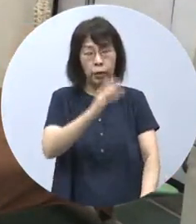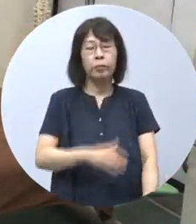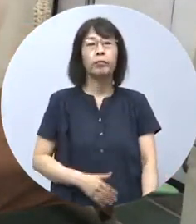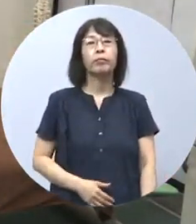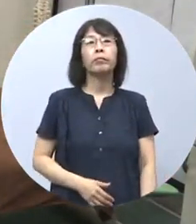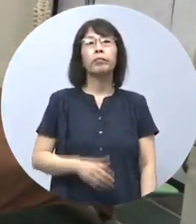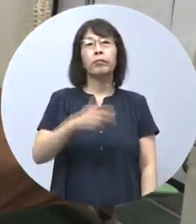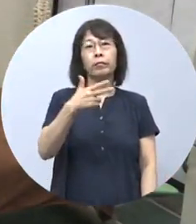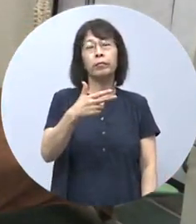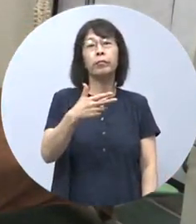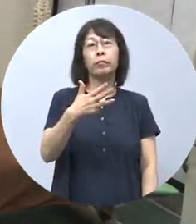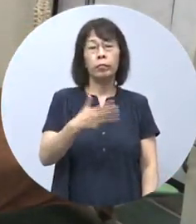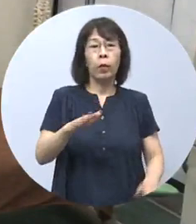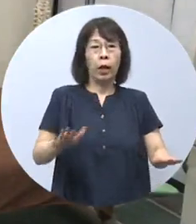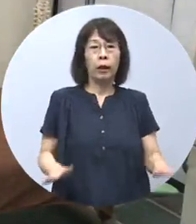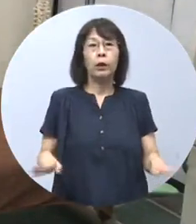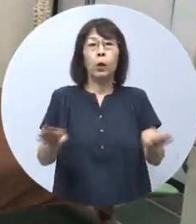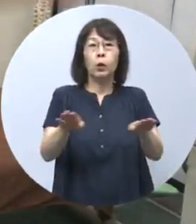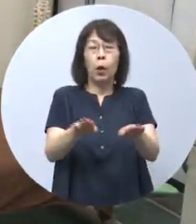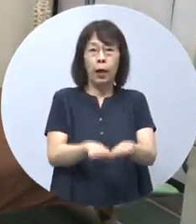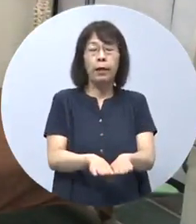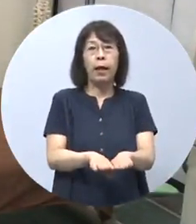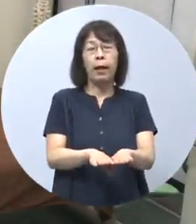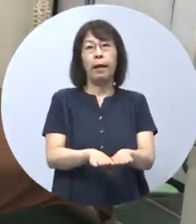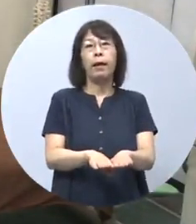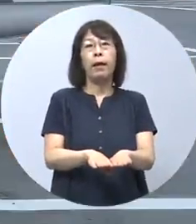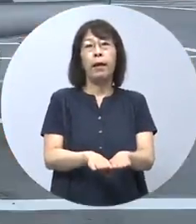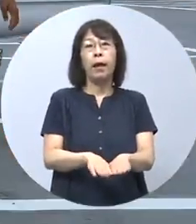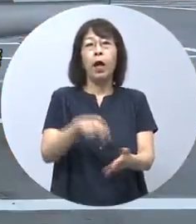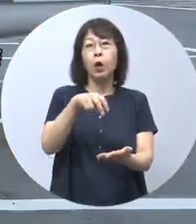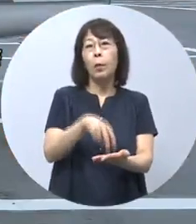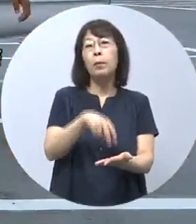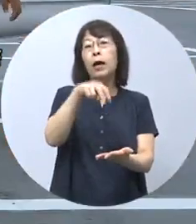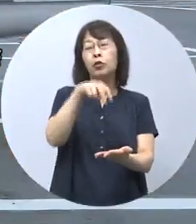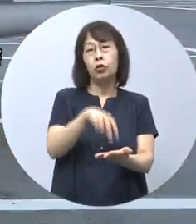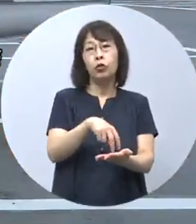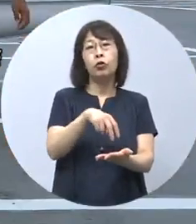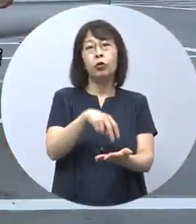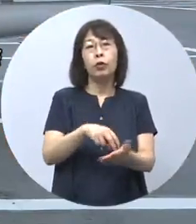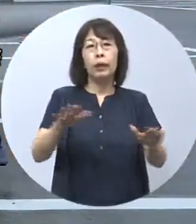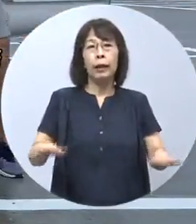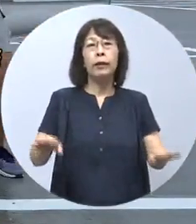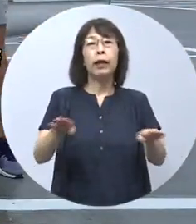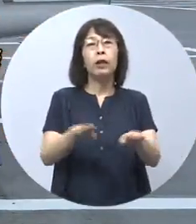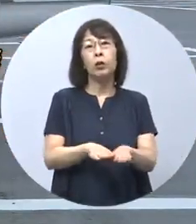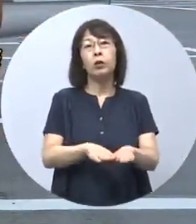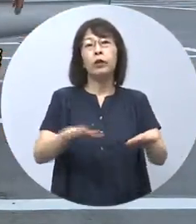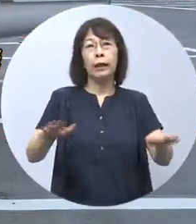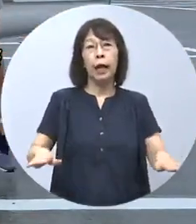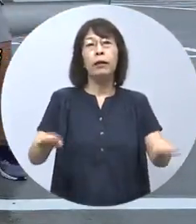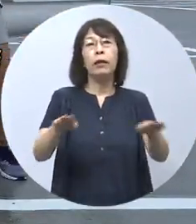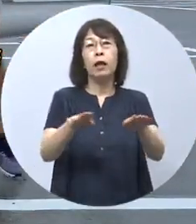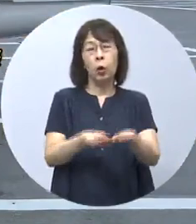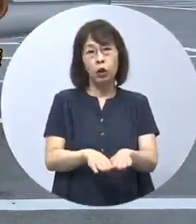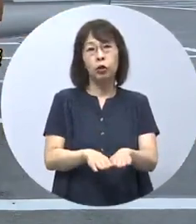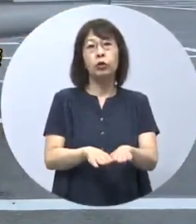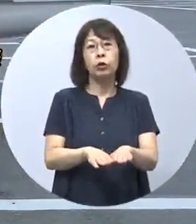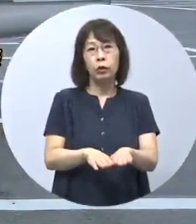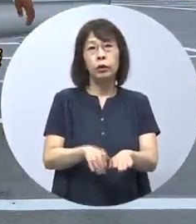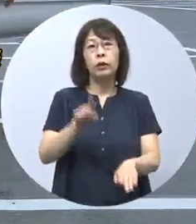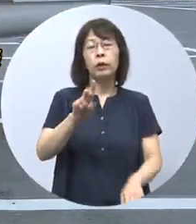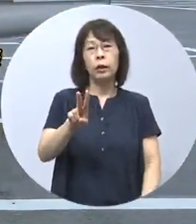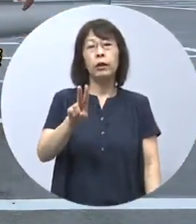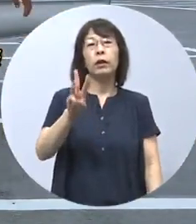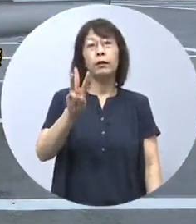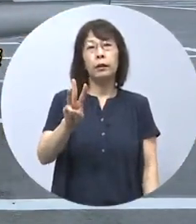6足を揃えて飛びます開いて閉じる開いて閉じ